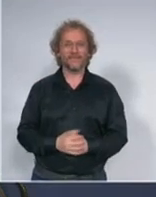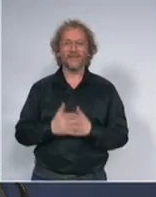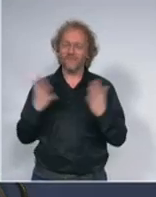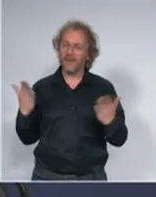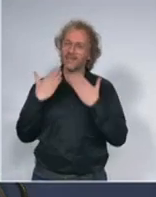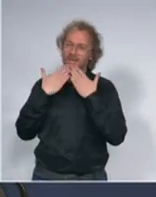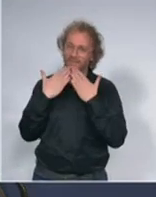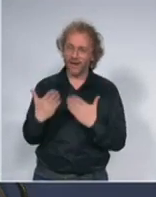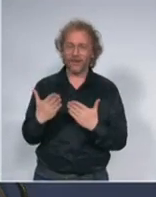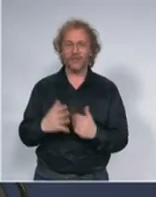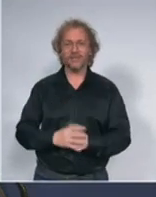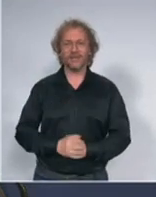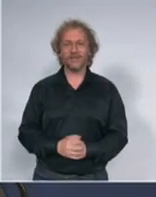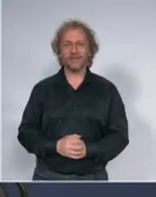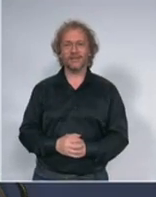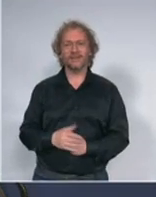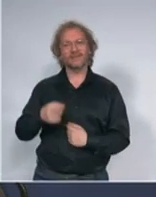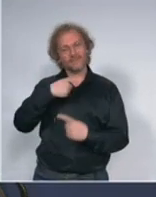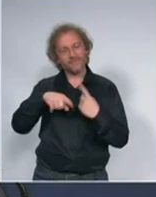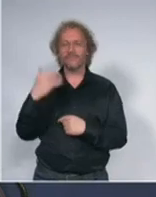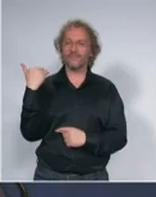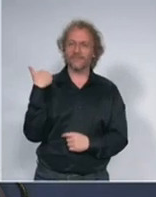sada da su nam se javili i